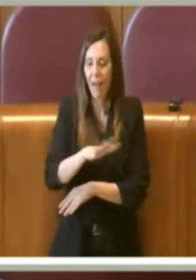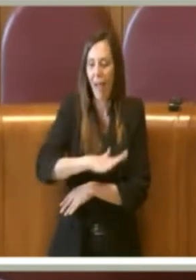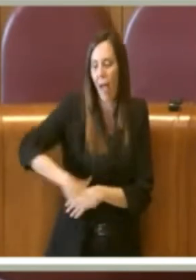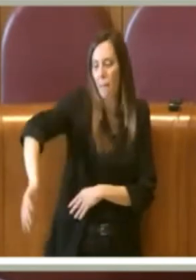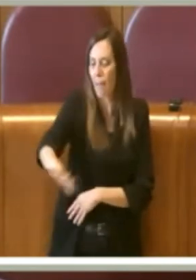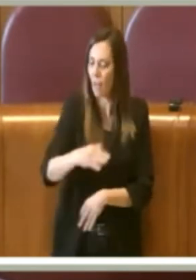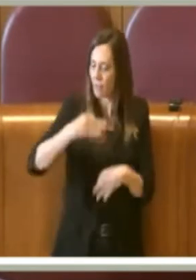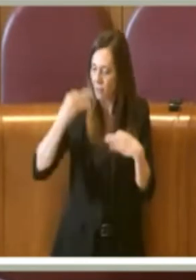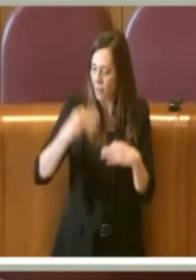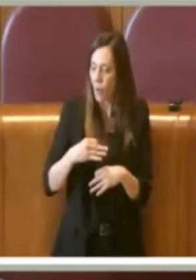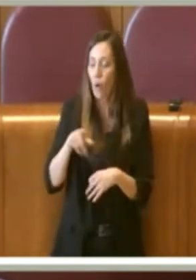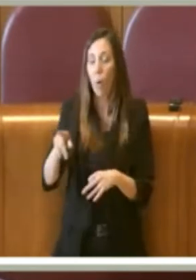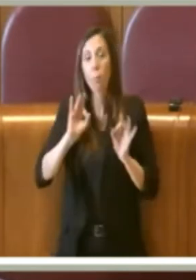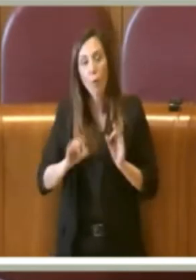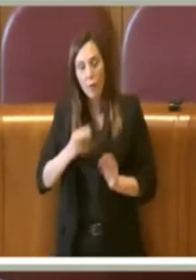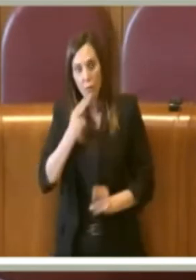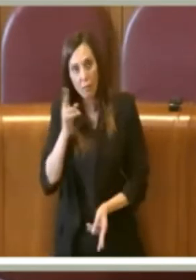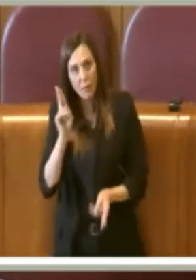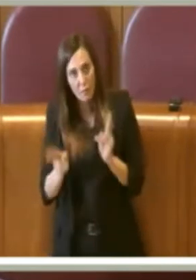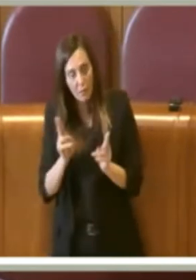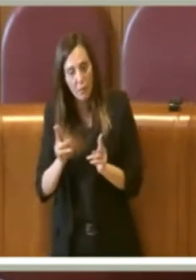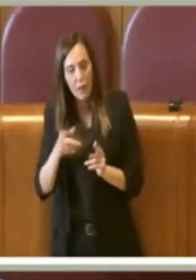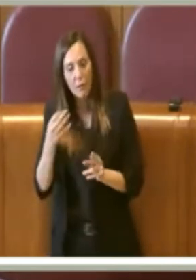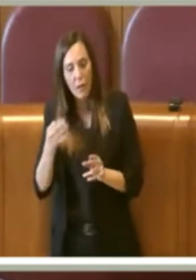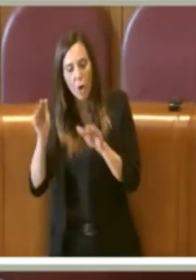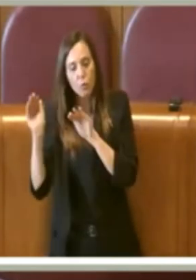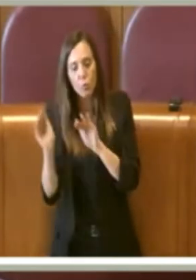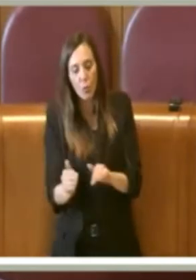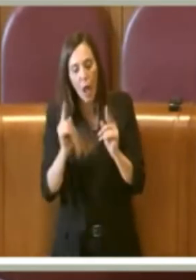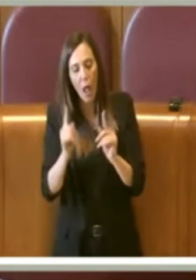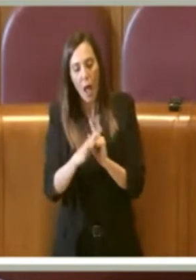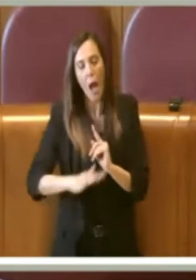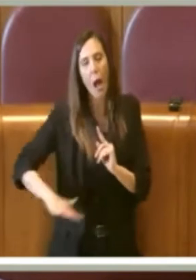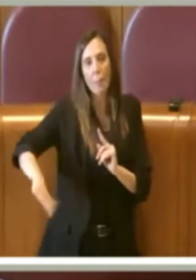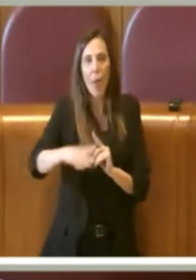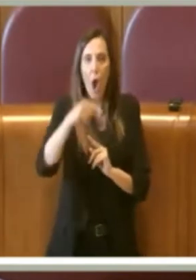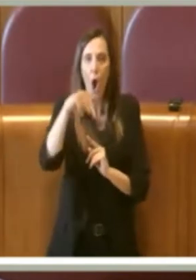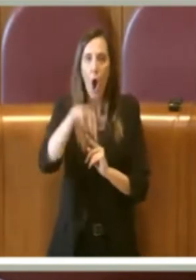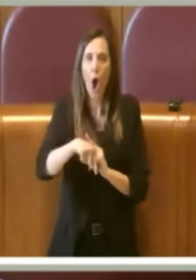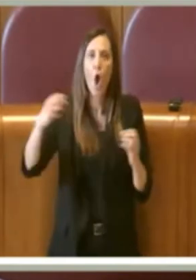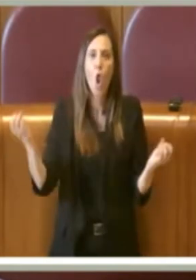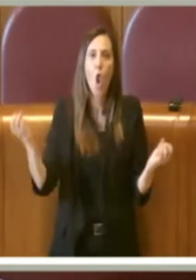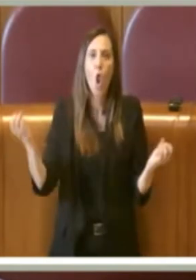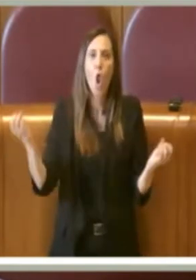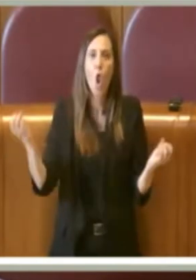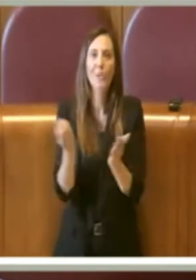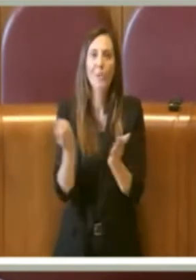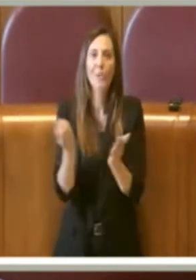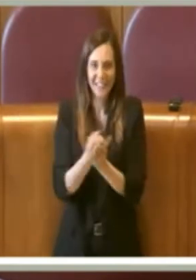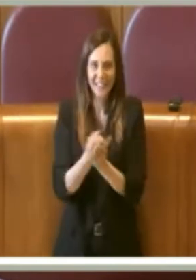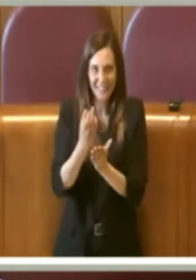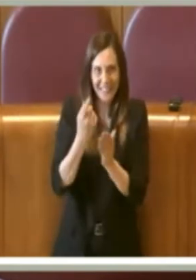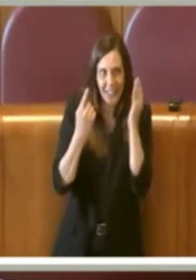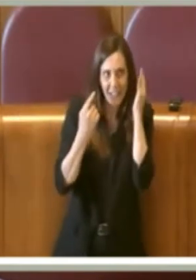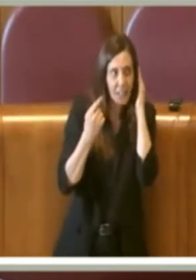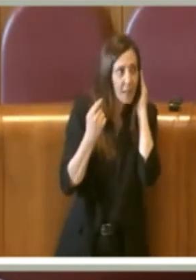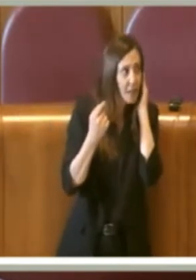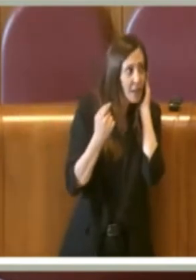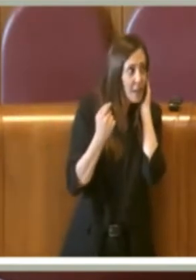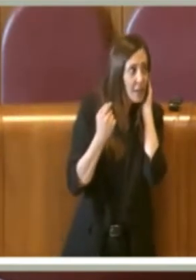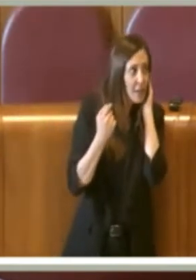ricordiamo svolgere un'attività di tutela dell'ambiente, oggi è notizia di un'individuazione di una